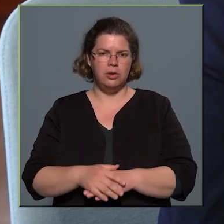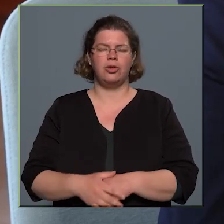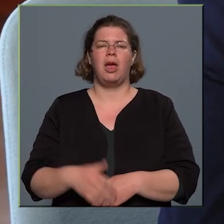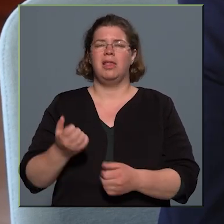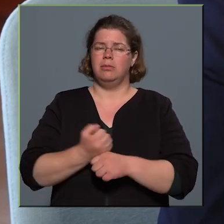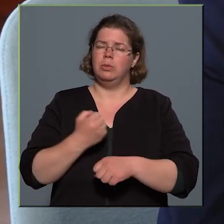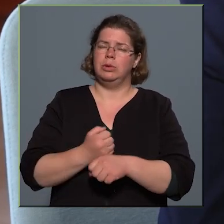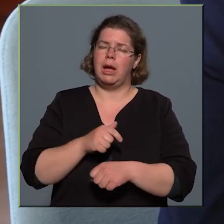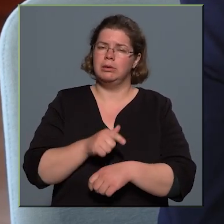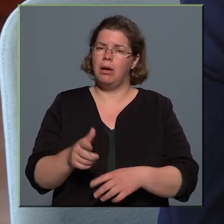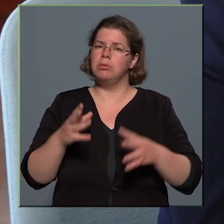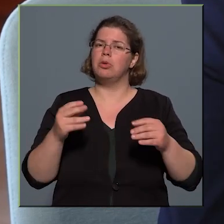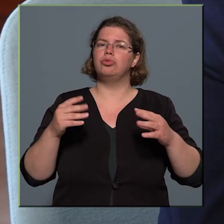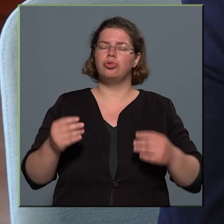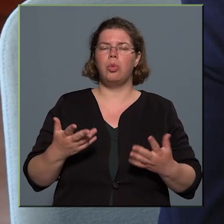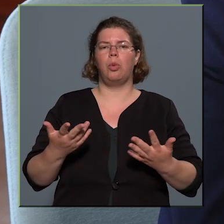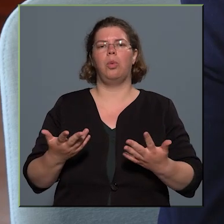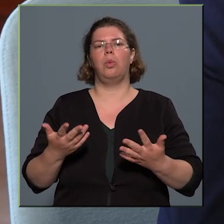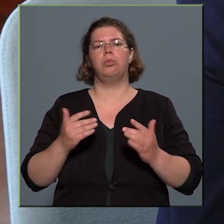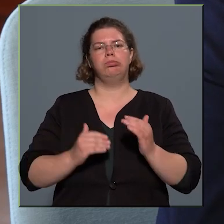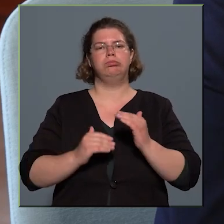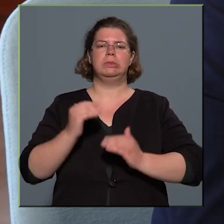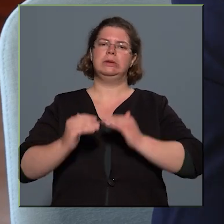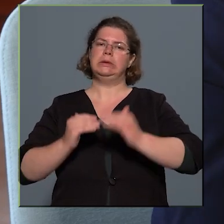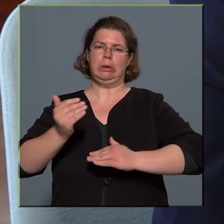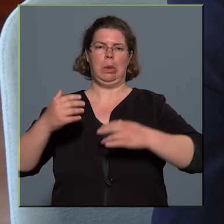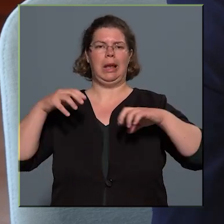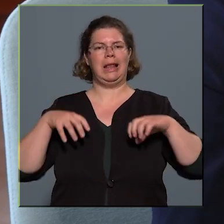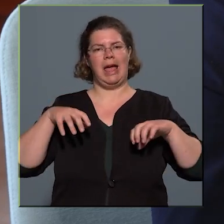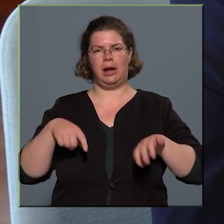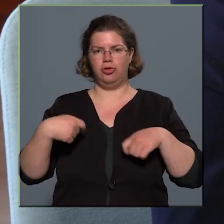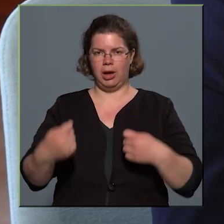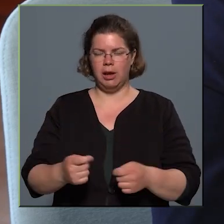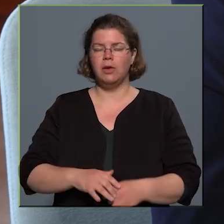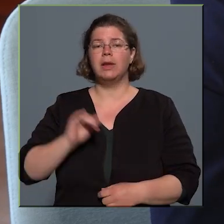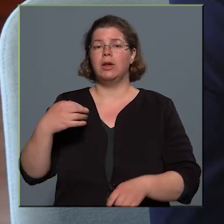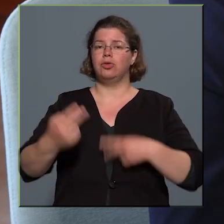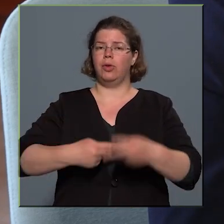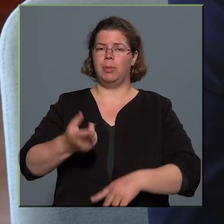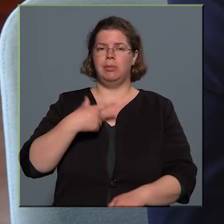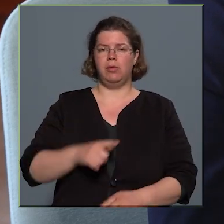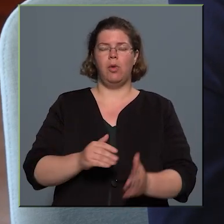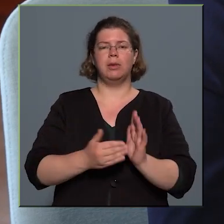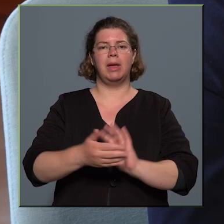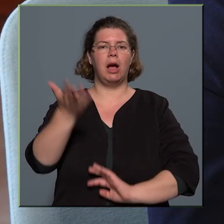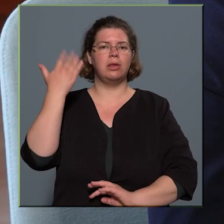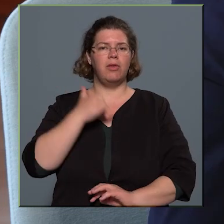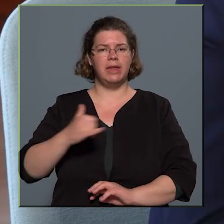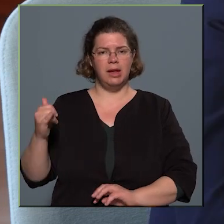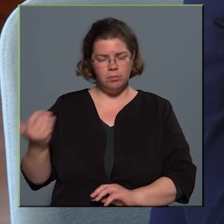a biegét, elég sok rétületerheltséget adott a számunkra. Illetve hát folyamatban volt még a tavalyi évben egy